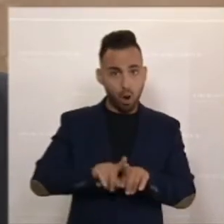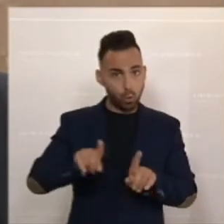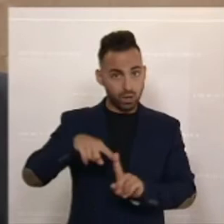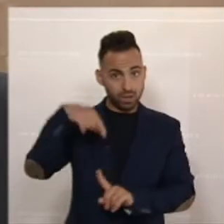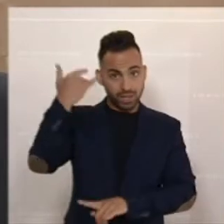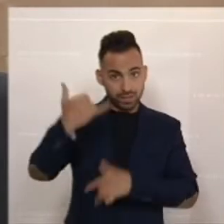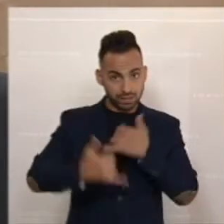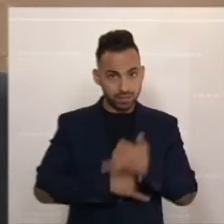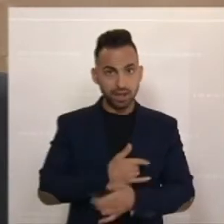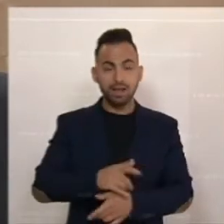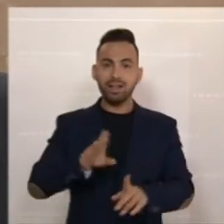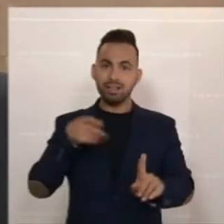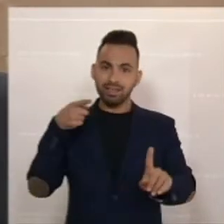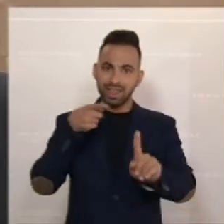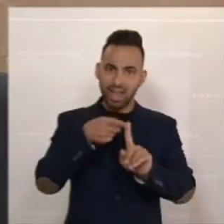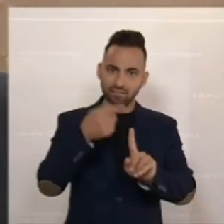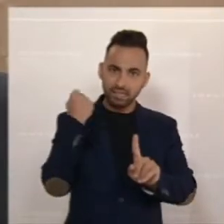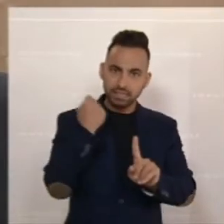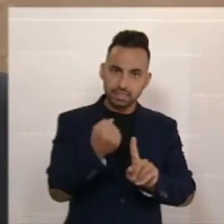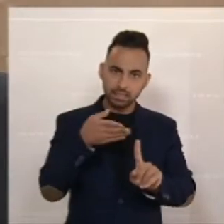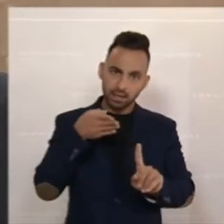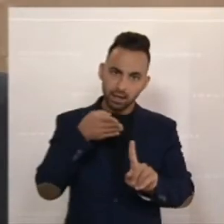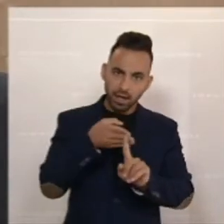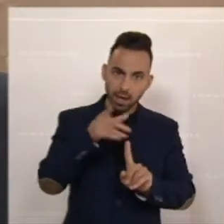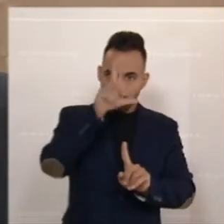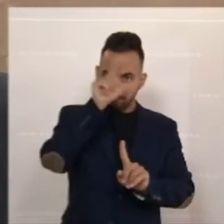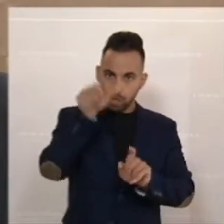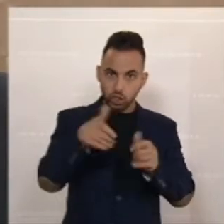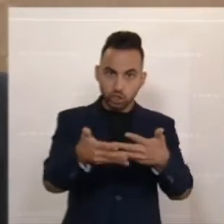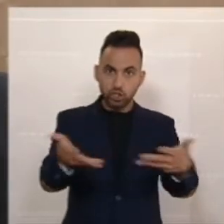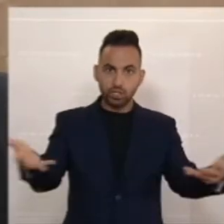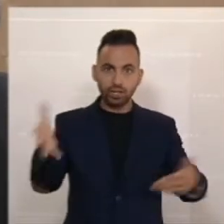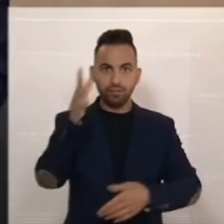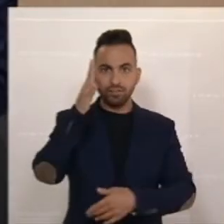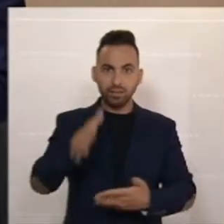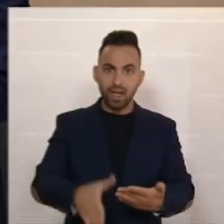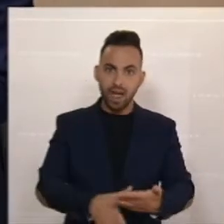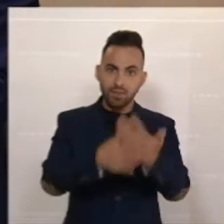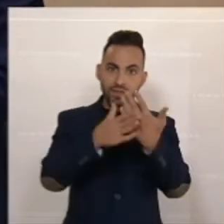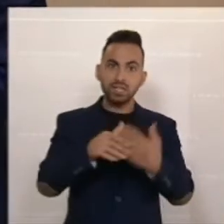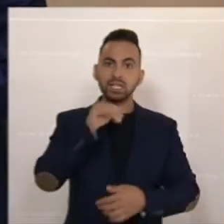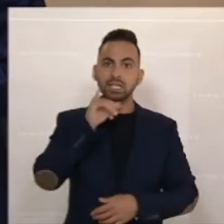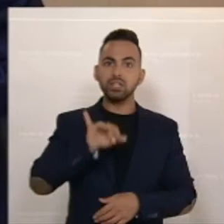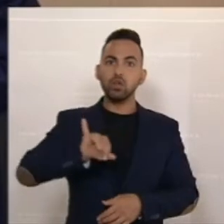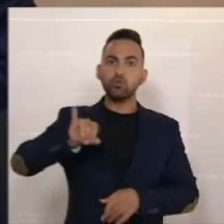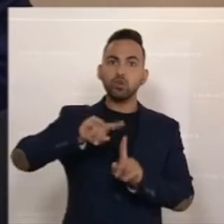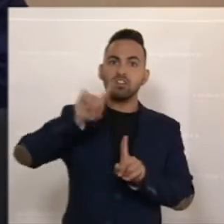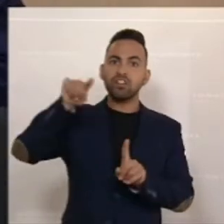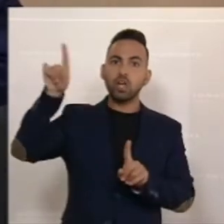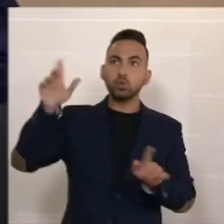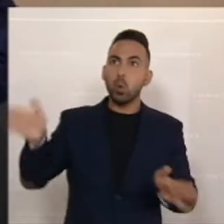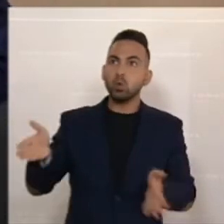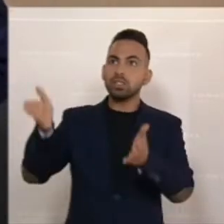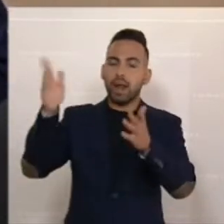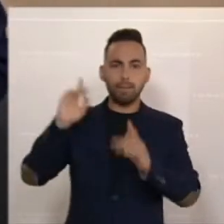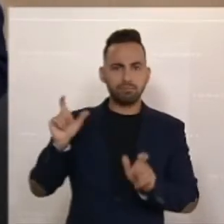treffsicher den Menschen direkt helfend und nicht die Inflation streibend agieren.